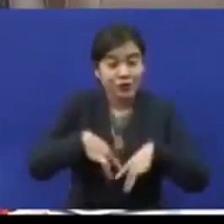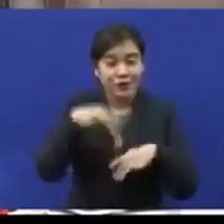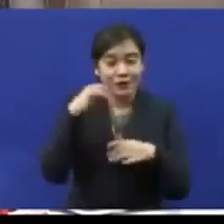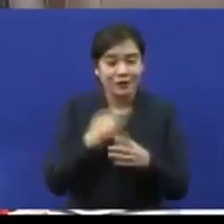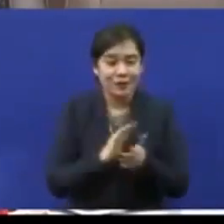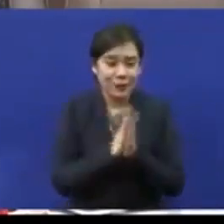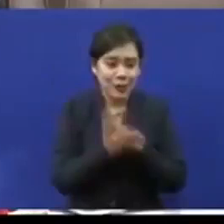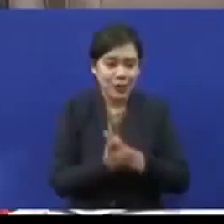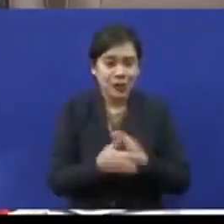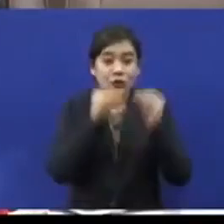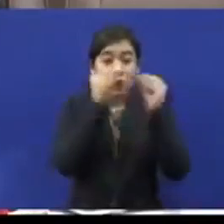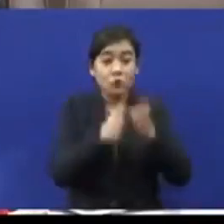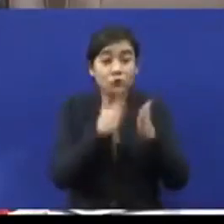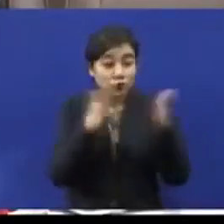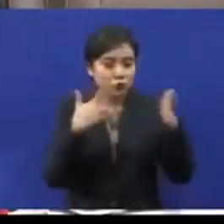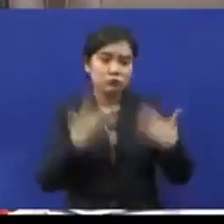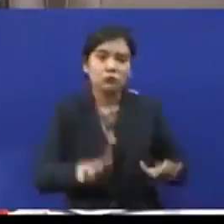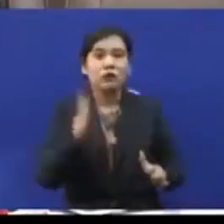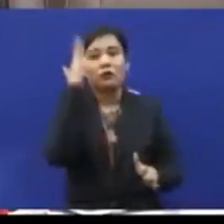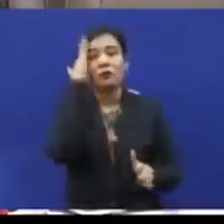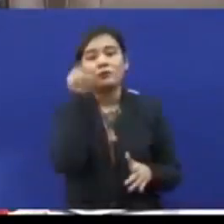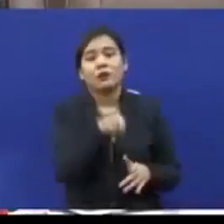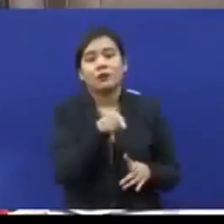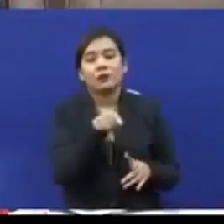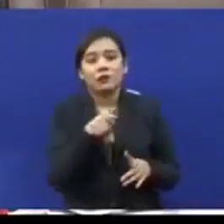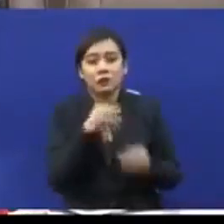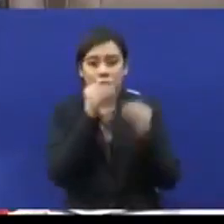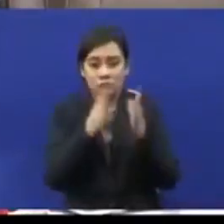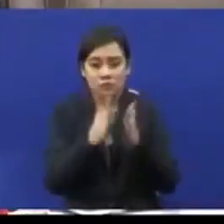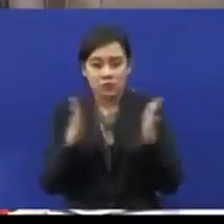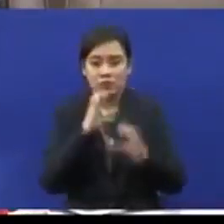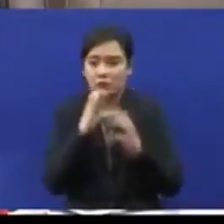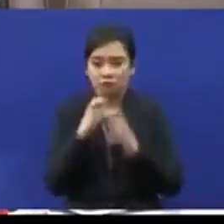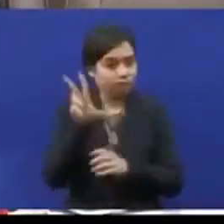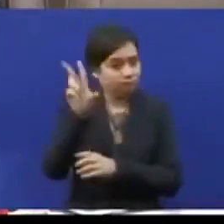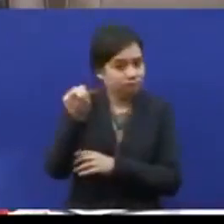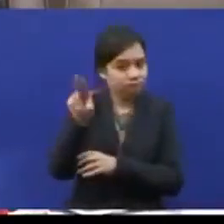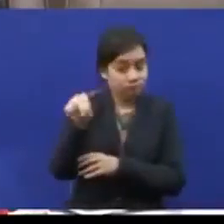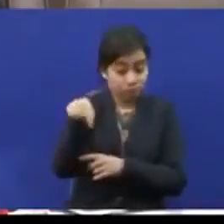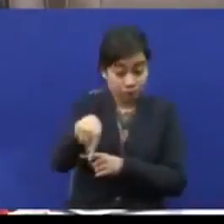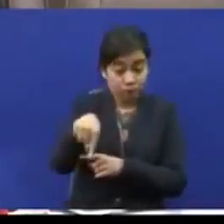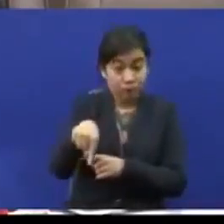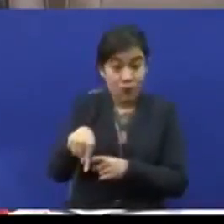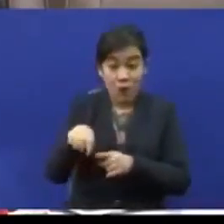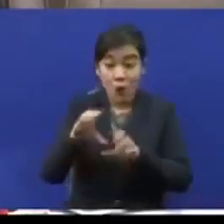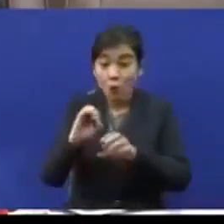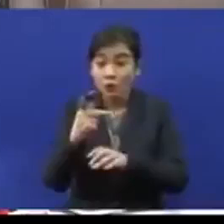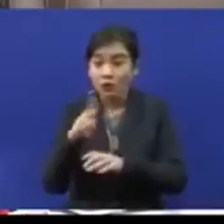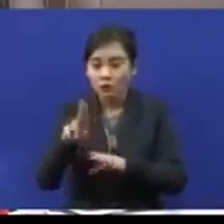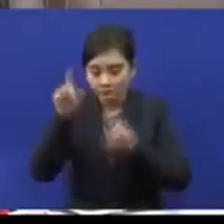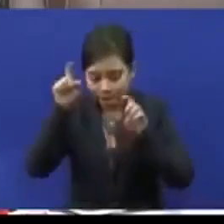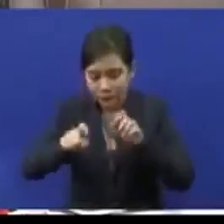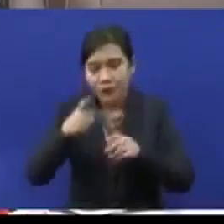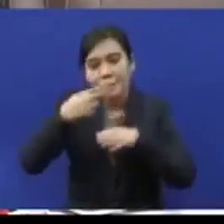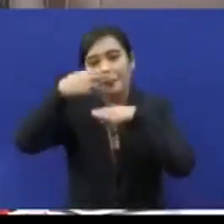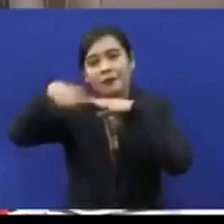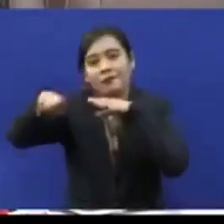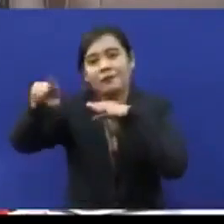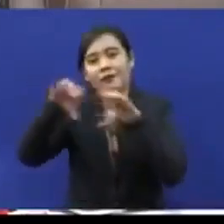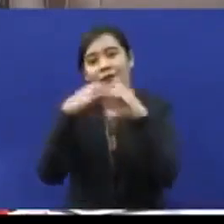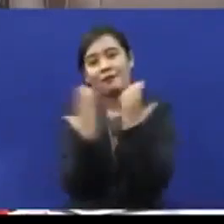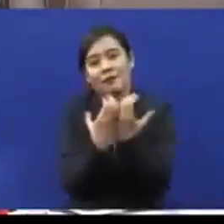Tetapi guru besar sudah tahu guru besar kata tidak boleh anak ini anak ok awak perlu pergi kelas khas.